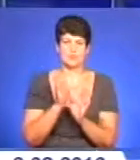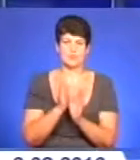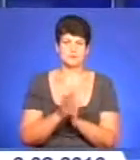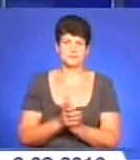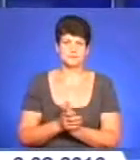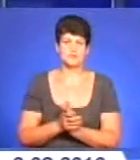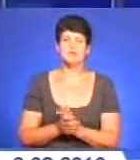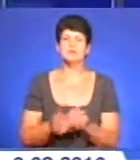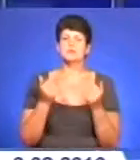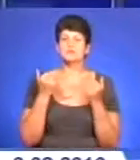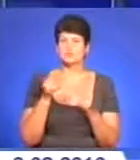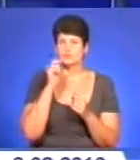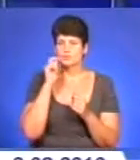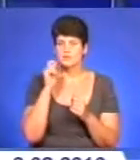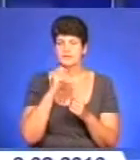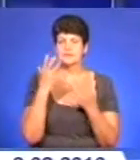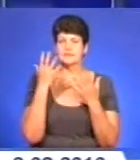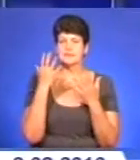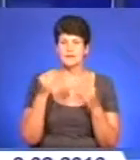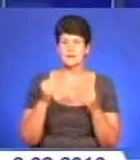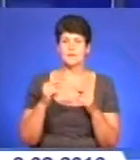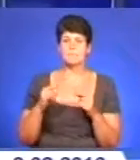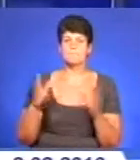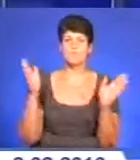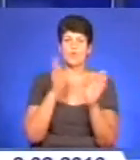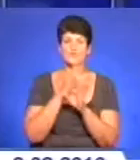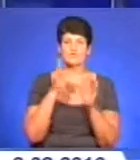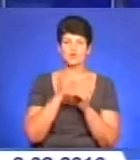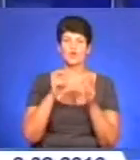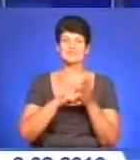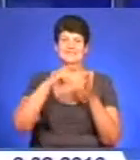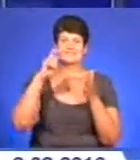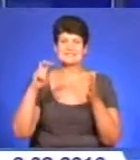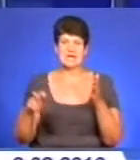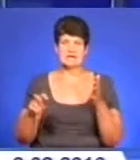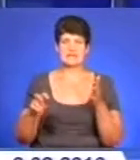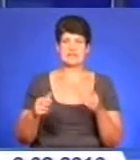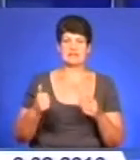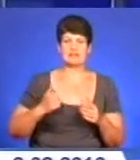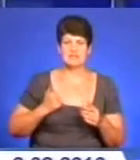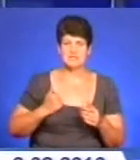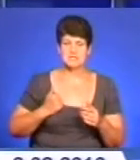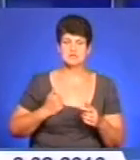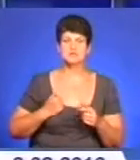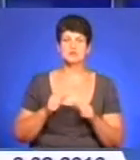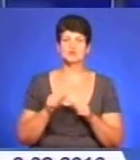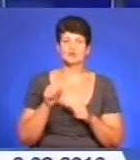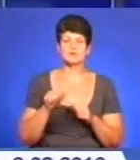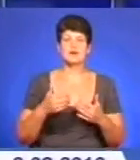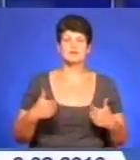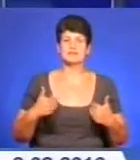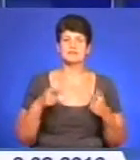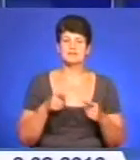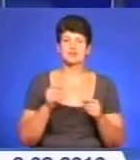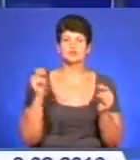Сьогодні в Україні День повітряно-десантних військ. З цієї нагоди в області урочисто привітали військових, зокрема тих, хто пройшов школу